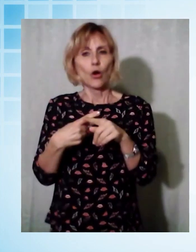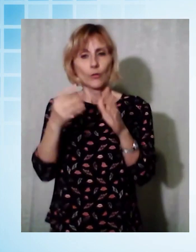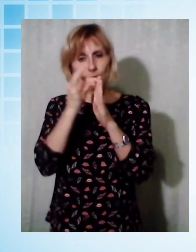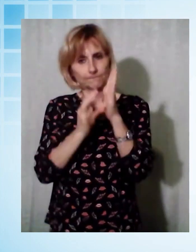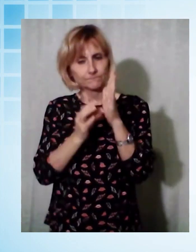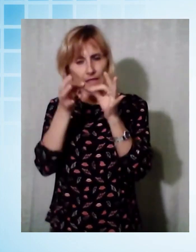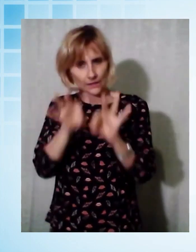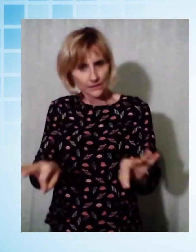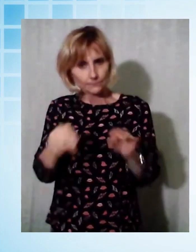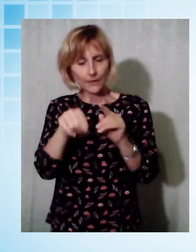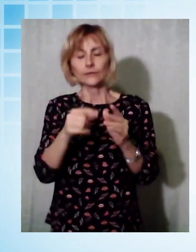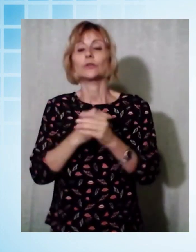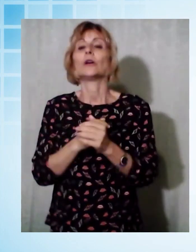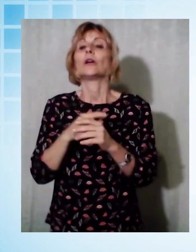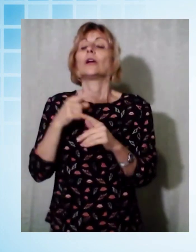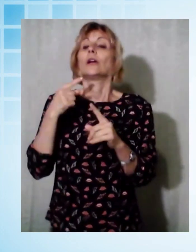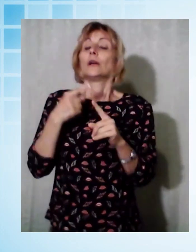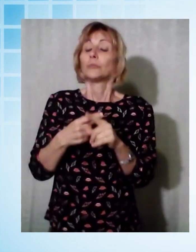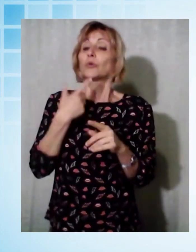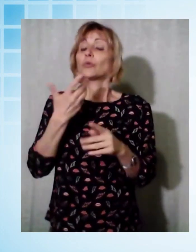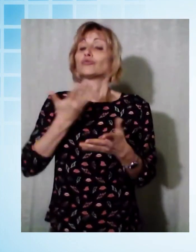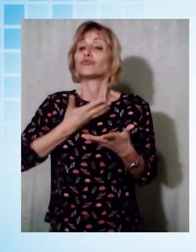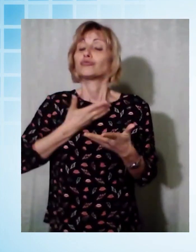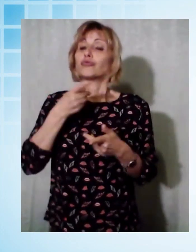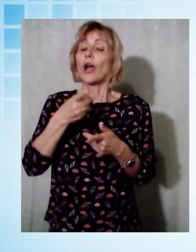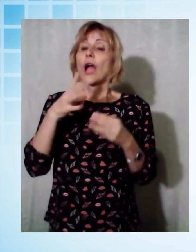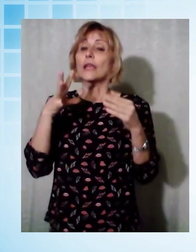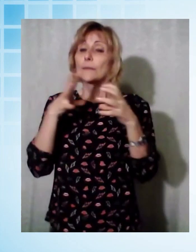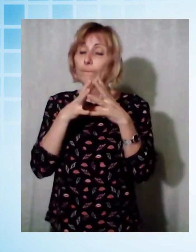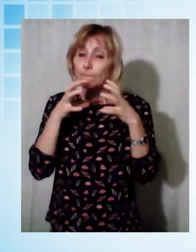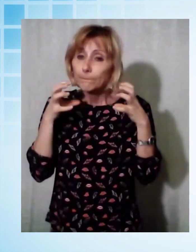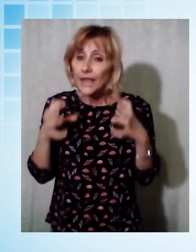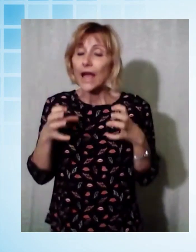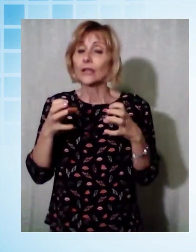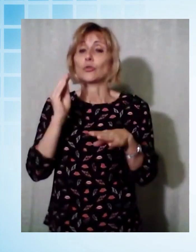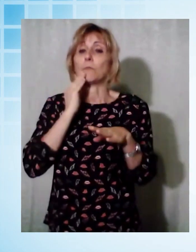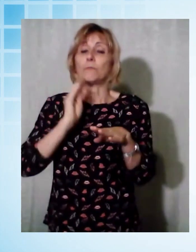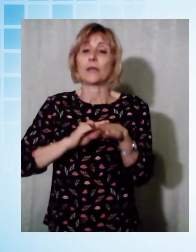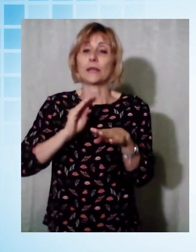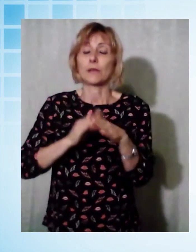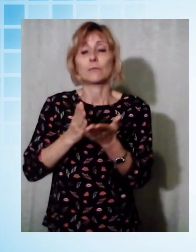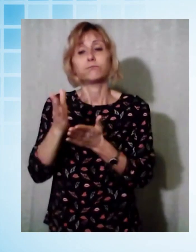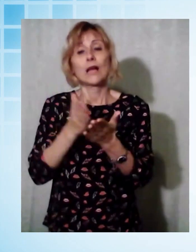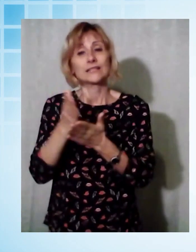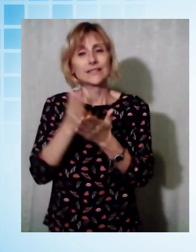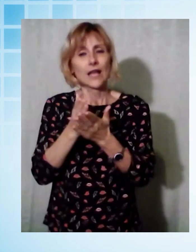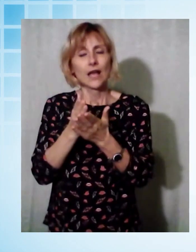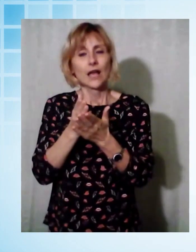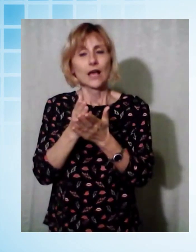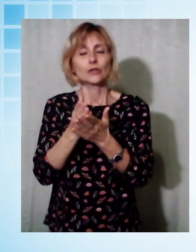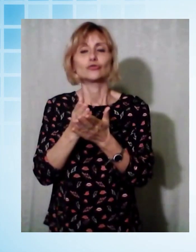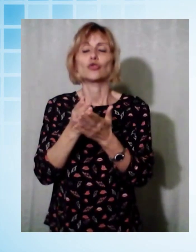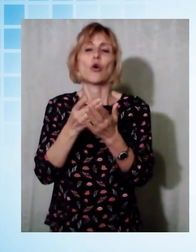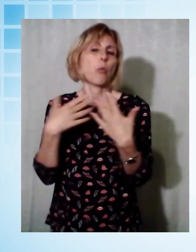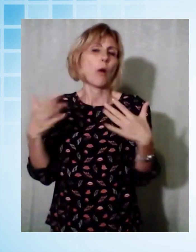sismica e sarà soprattutto un impianto che permetterà il passaggio dei mezzi, ridando